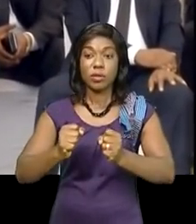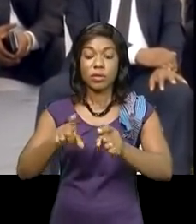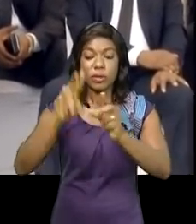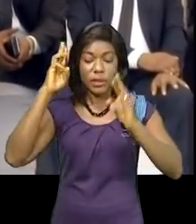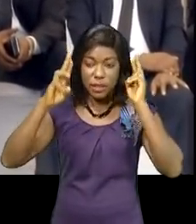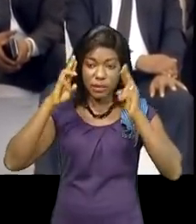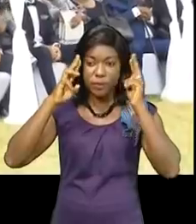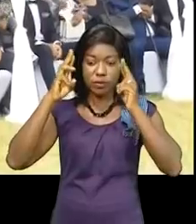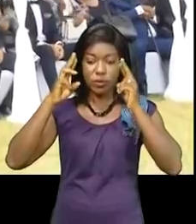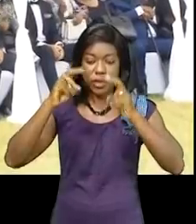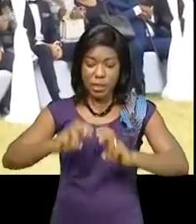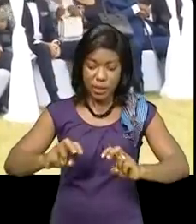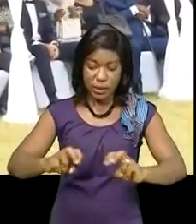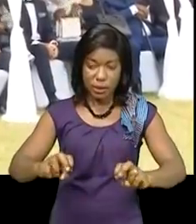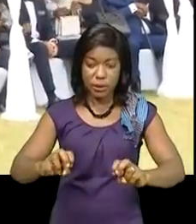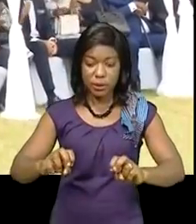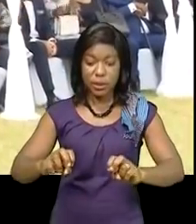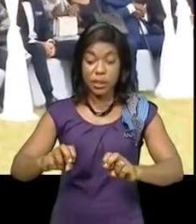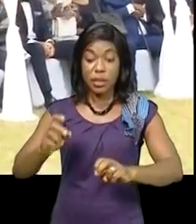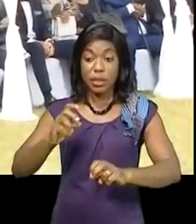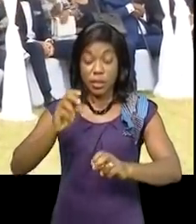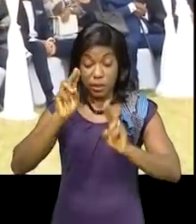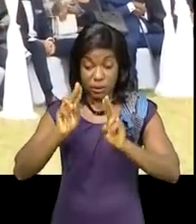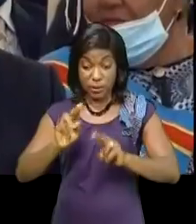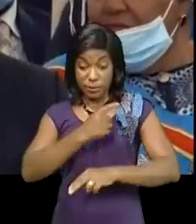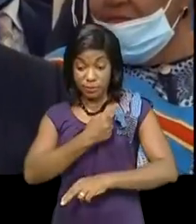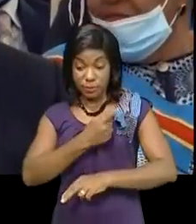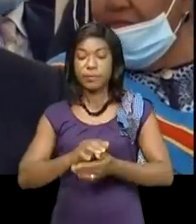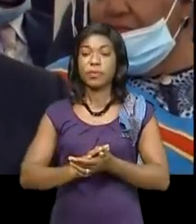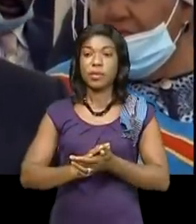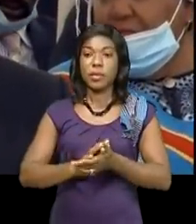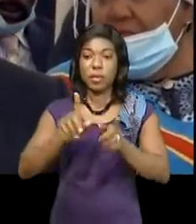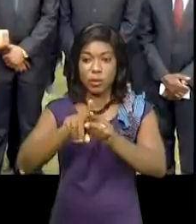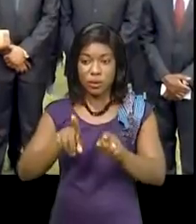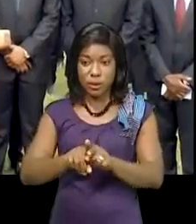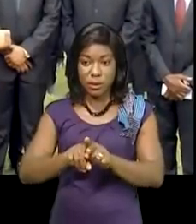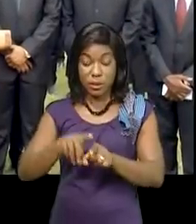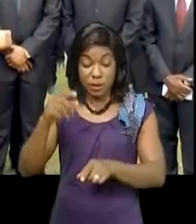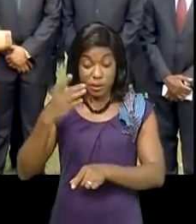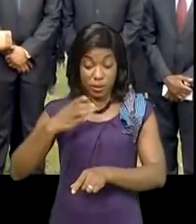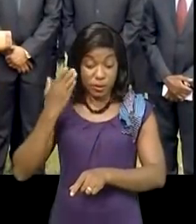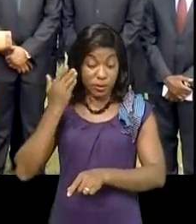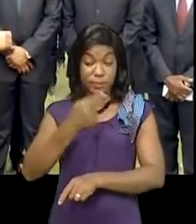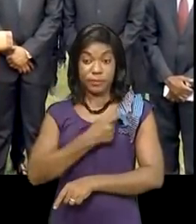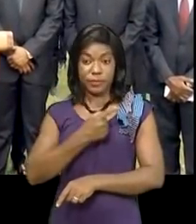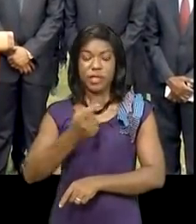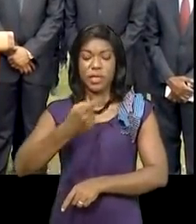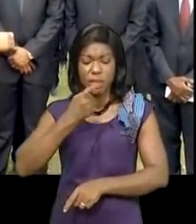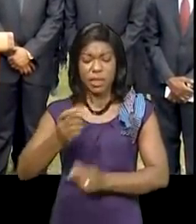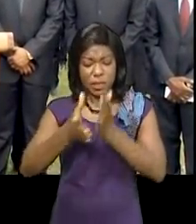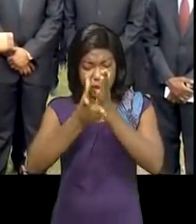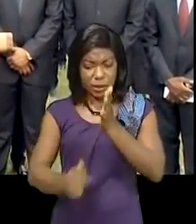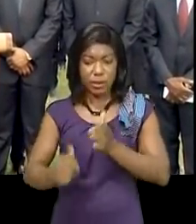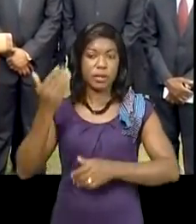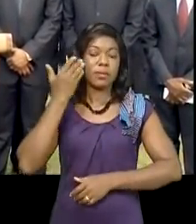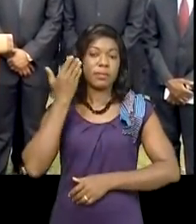réflexion, d'analyse qu'a dirigé le patriarche Yezu Kitengue, François Mwamba Tshisekedi a vivement salué les qualités